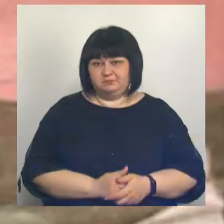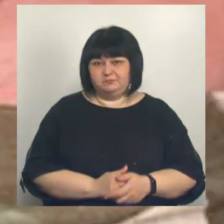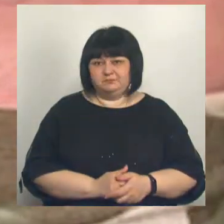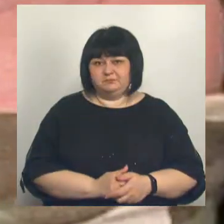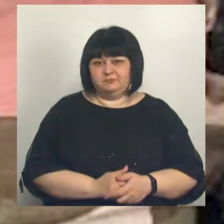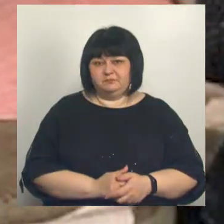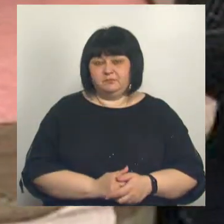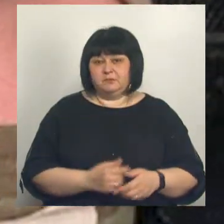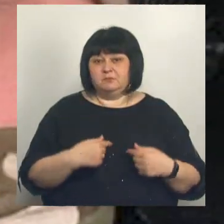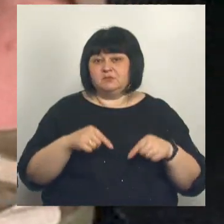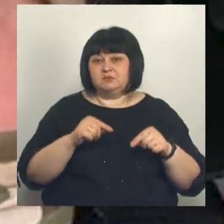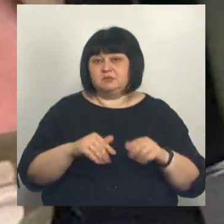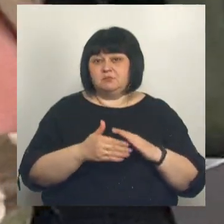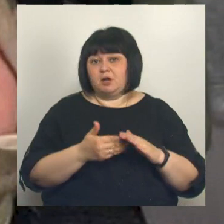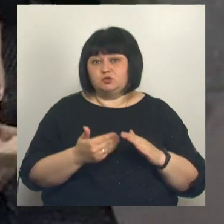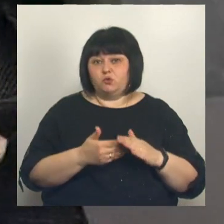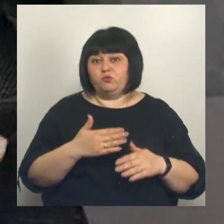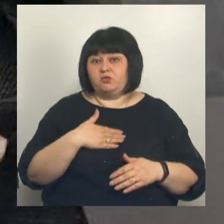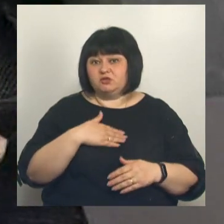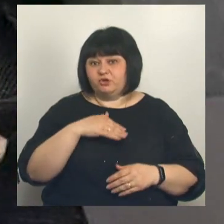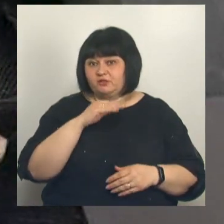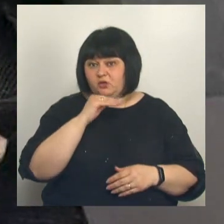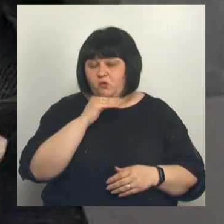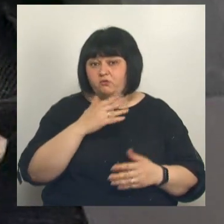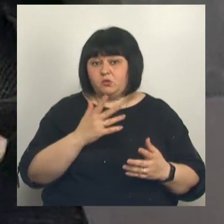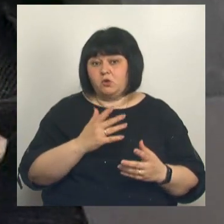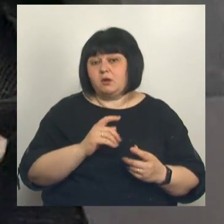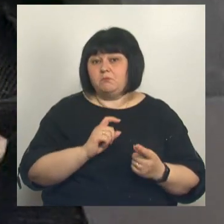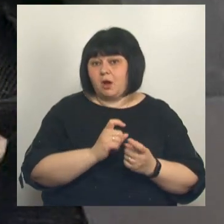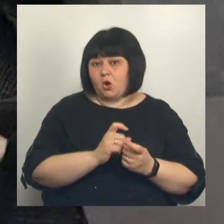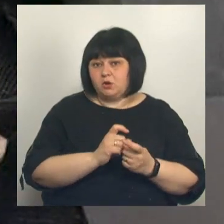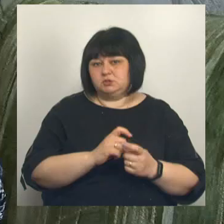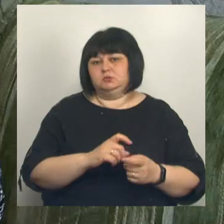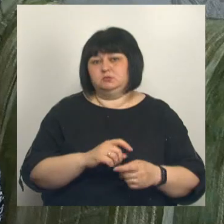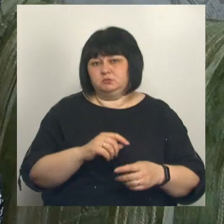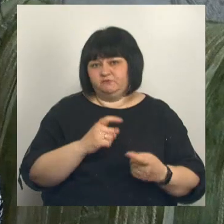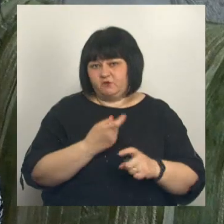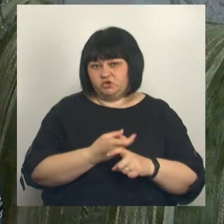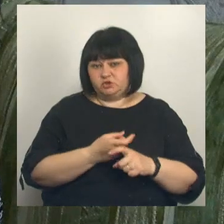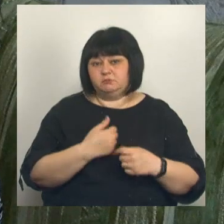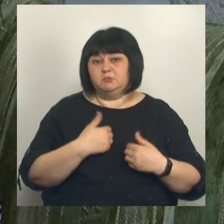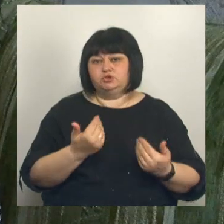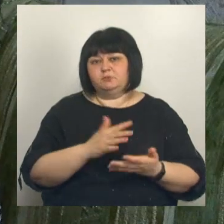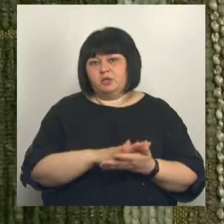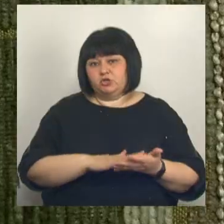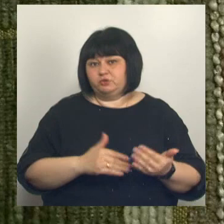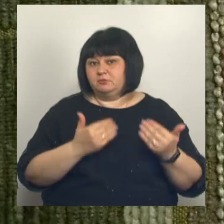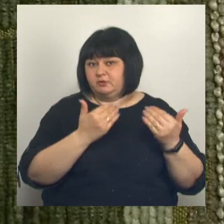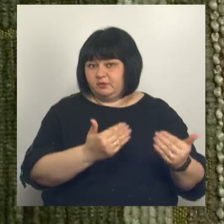Мы здесь по зову наших дедов, которые боролись с фашизмом. А мы сейчас продолжаем их дело.